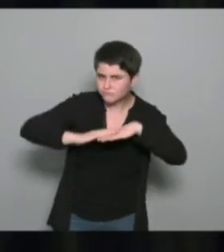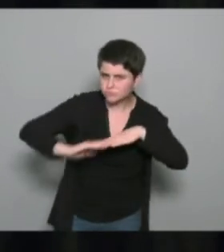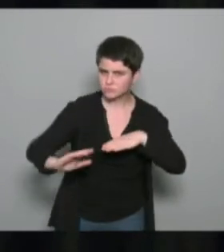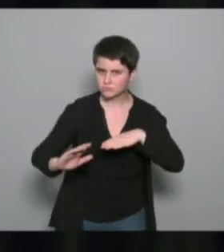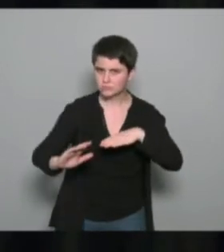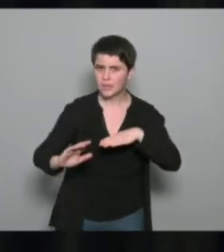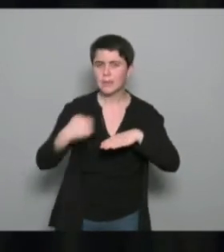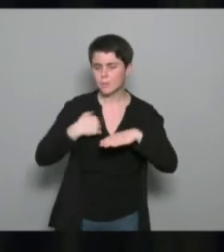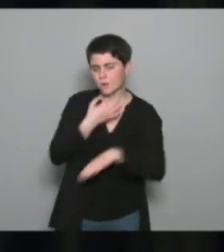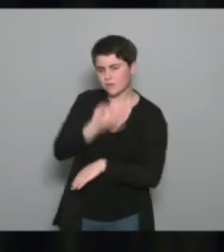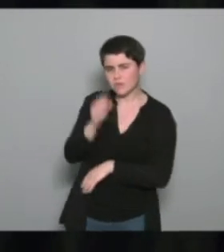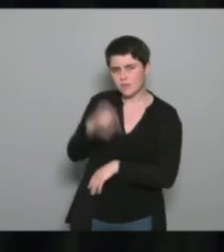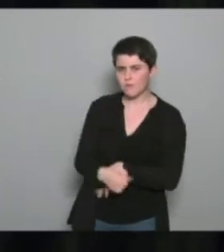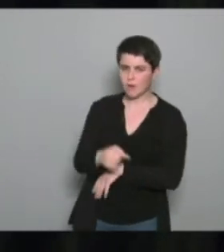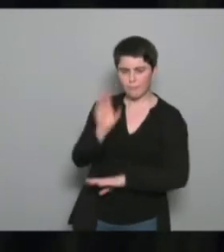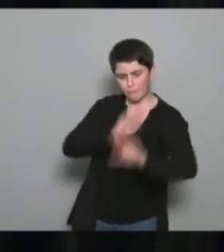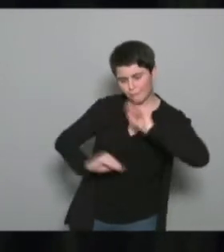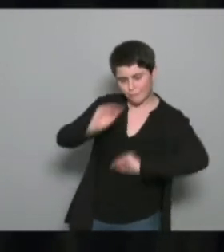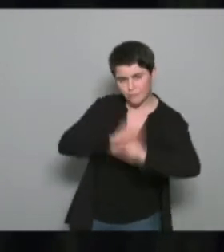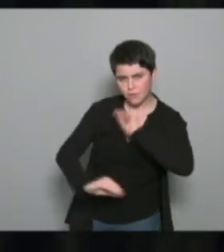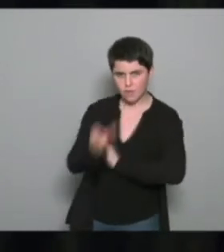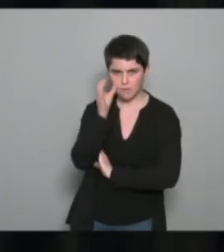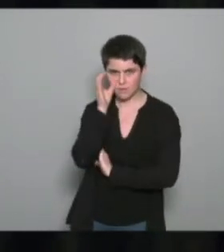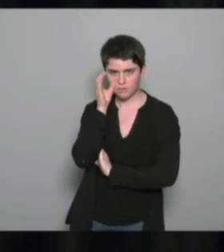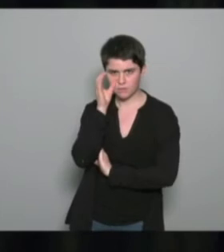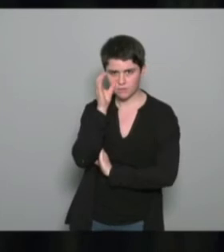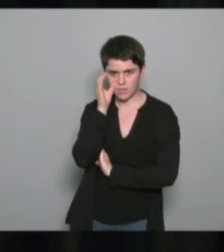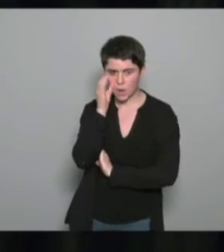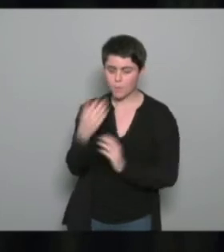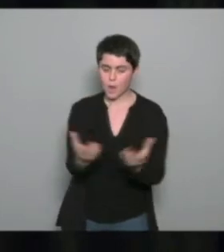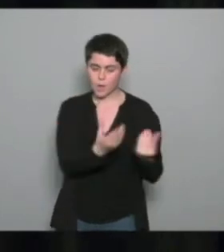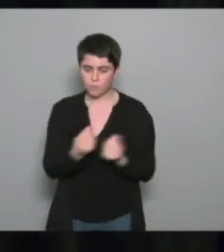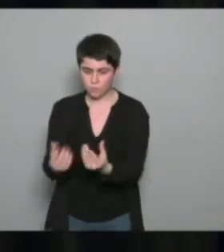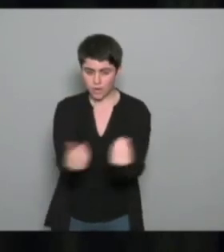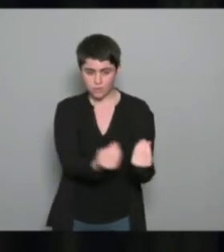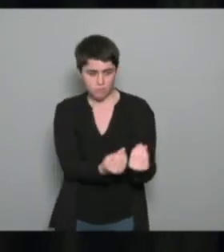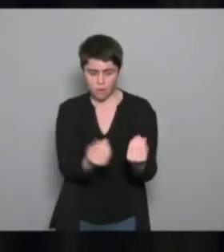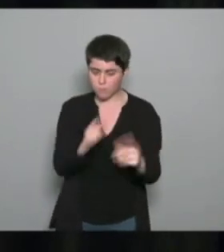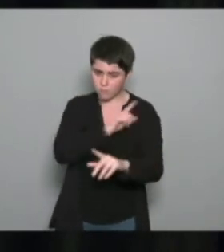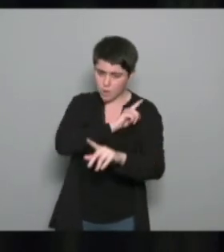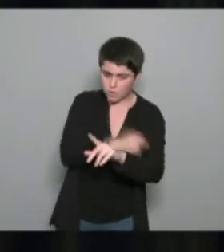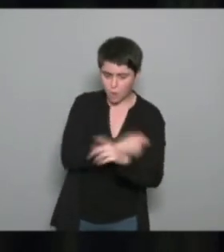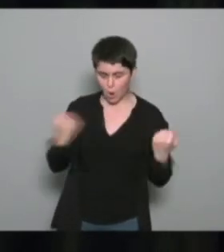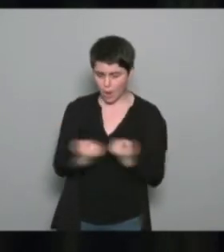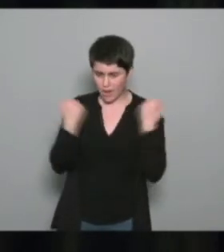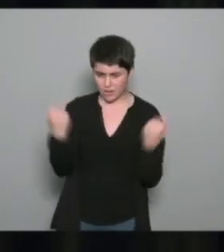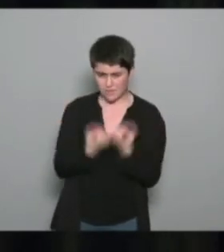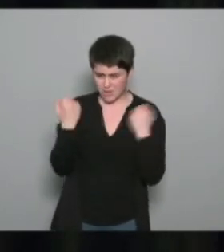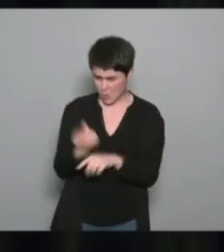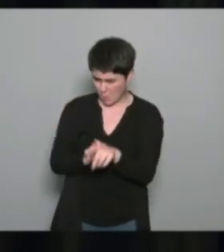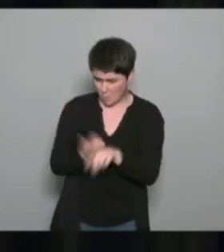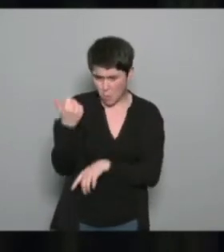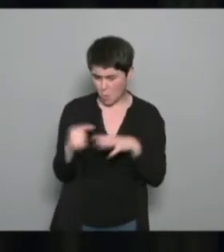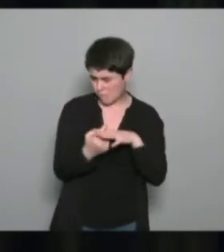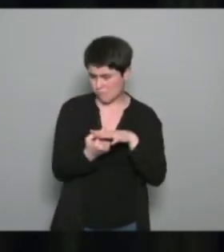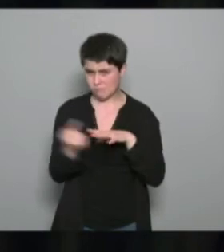humaines vraiment nécessaires quand on travaille avec des publics qui sont très éloignés de la pratique sportive pour les sensibiliser